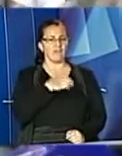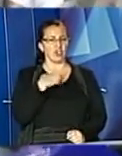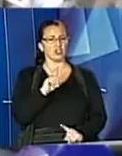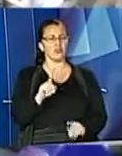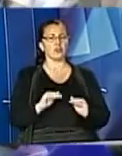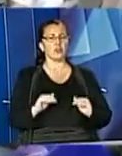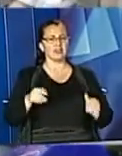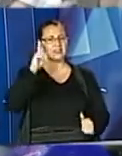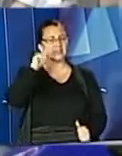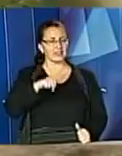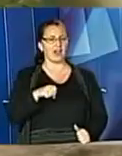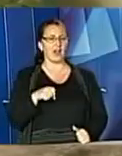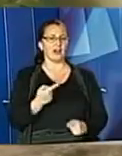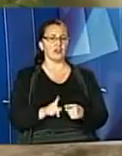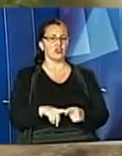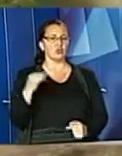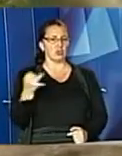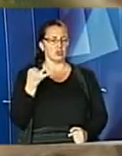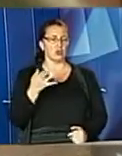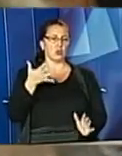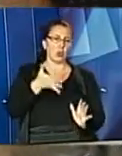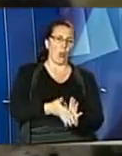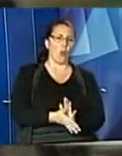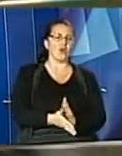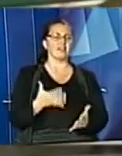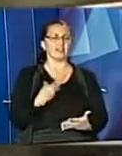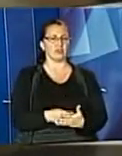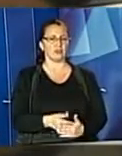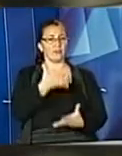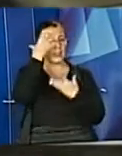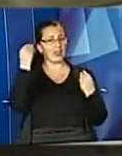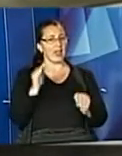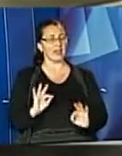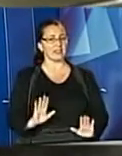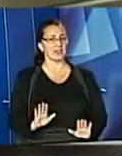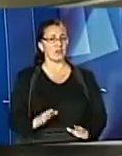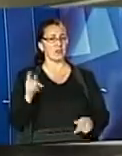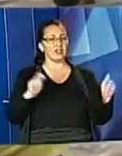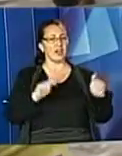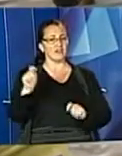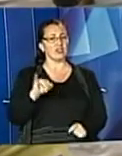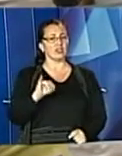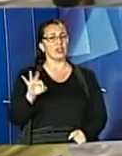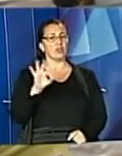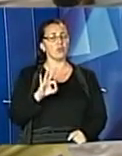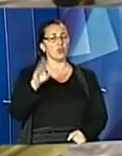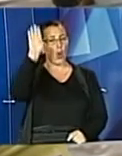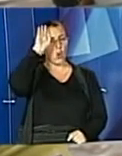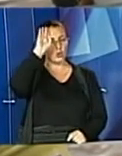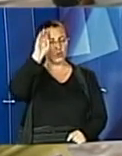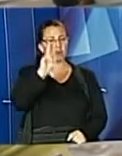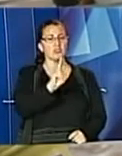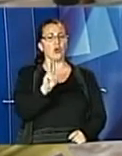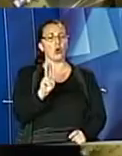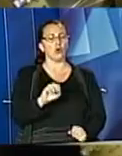знали про своє коріння. Не забули на фестивалі і про хлопців, які боронять Україну на її